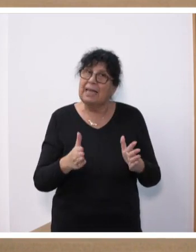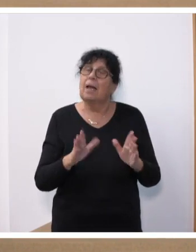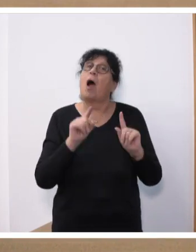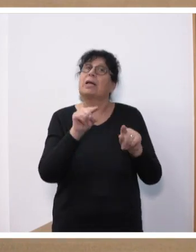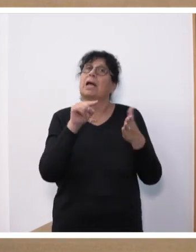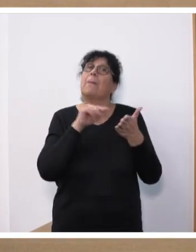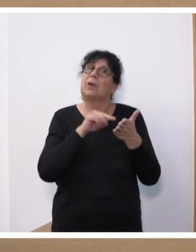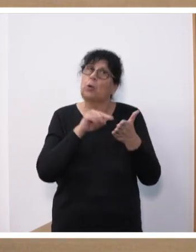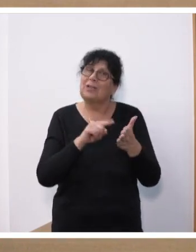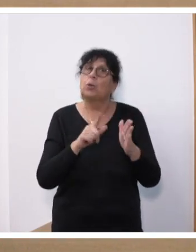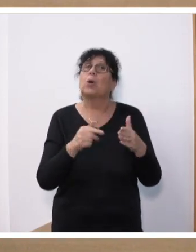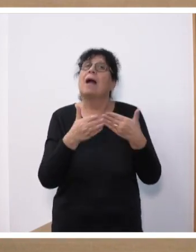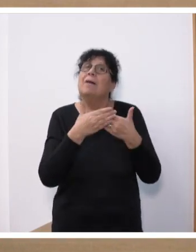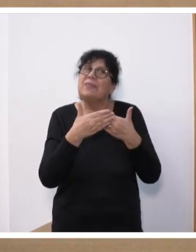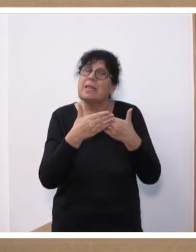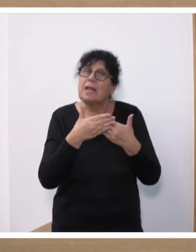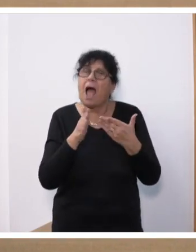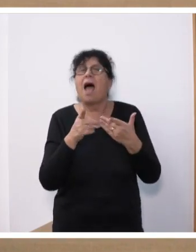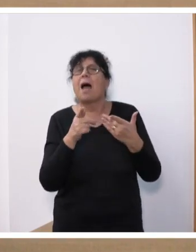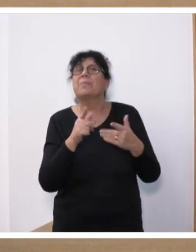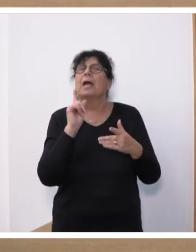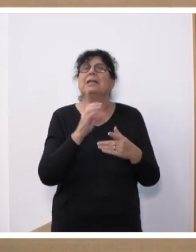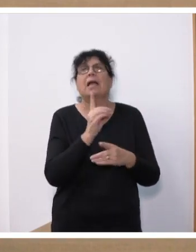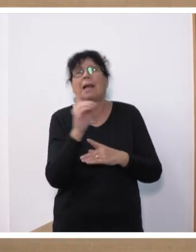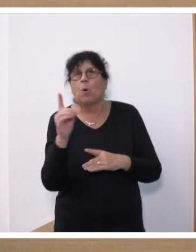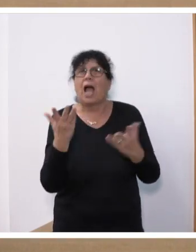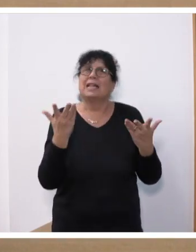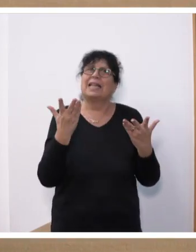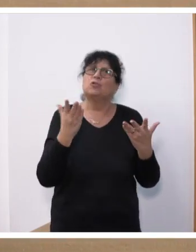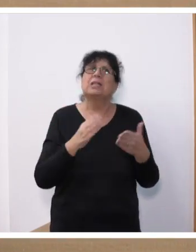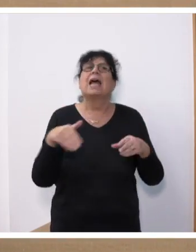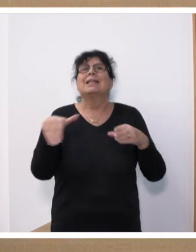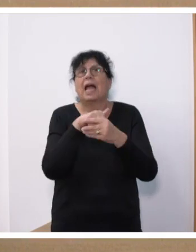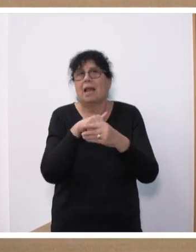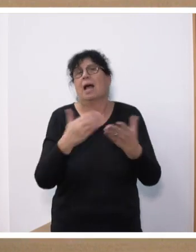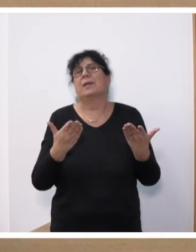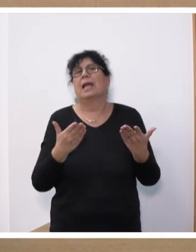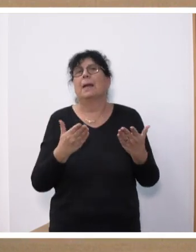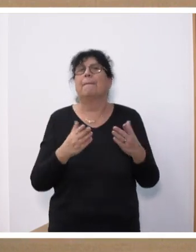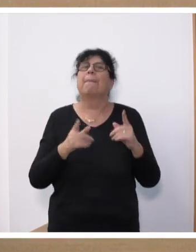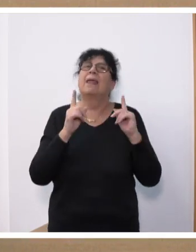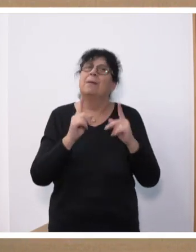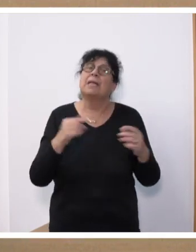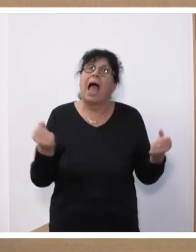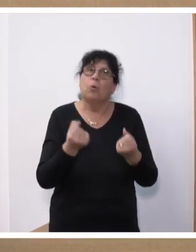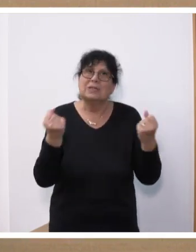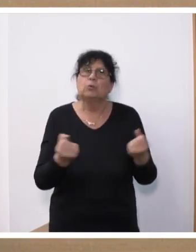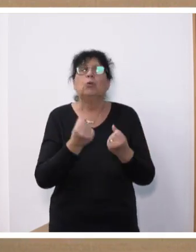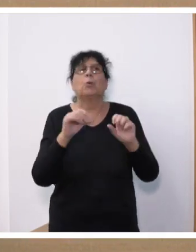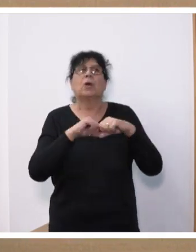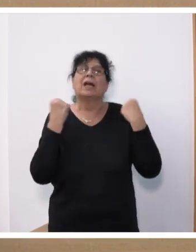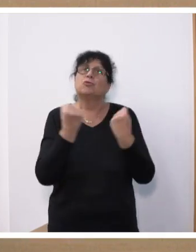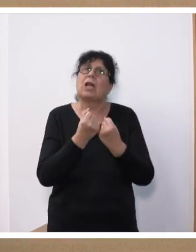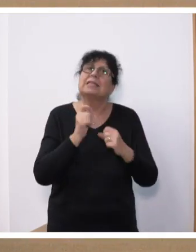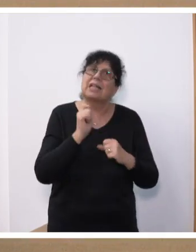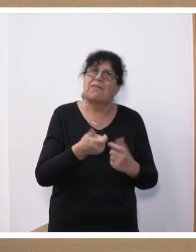sozusagen sehr nah verwandt mit der demokratischen Teilhabe, mit der Ausübung sozusagen der Staatsgewalt